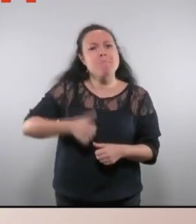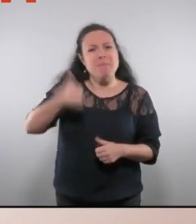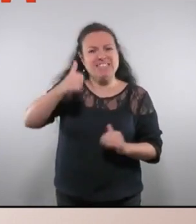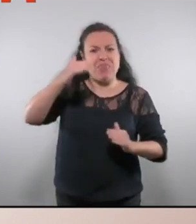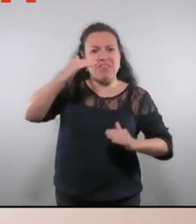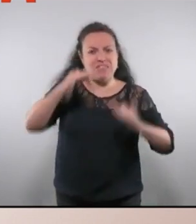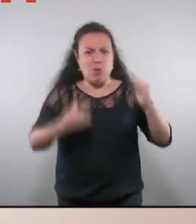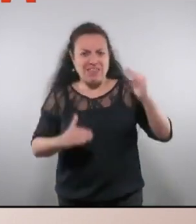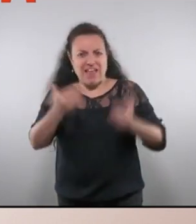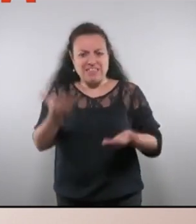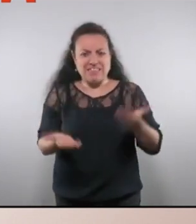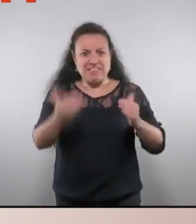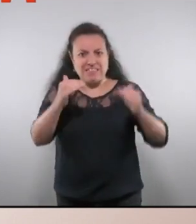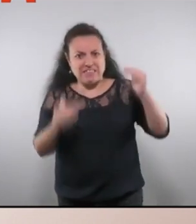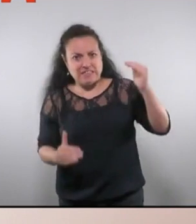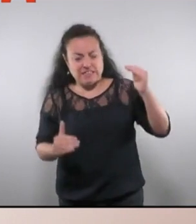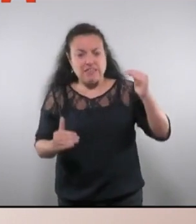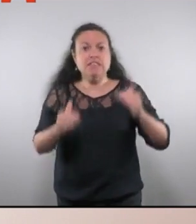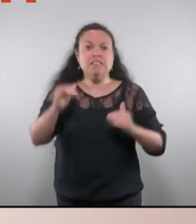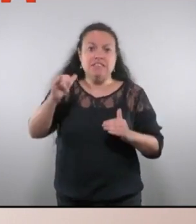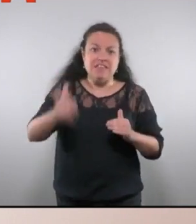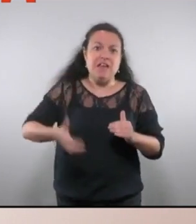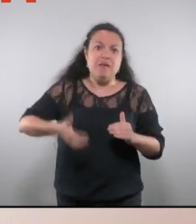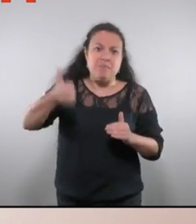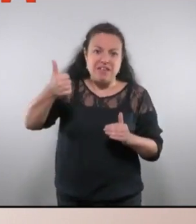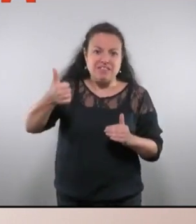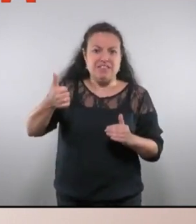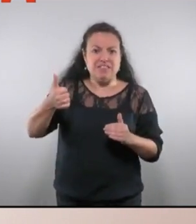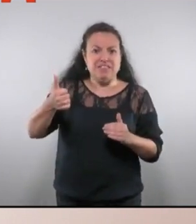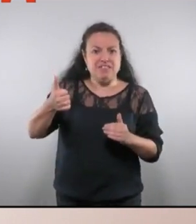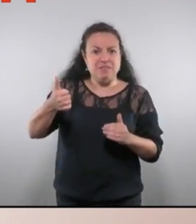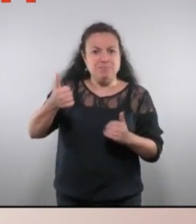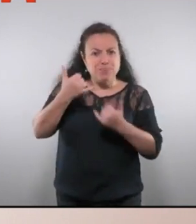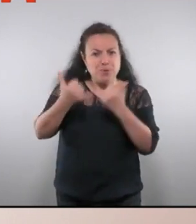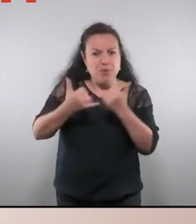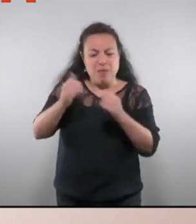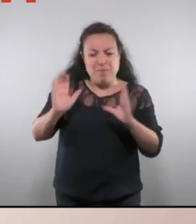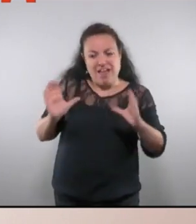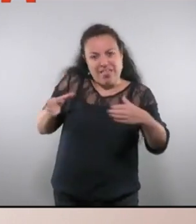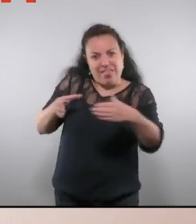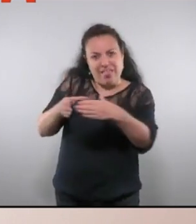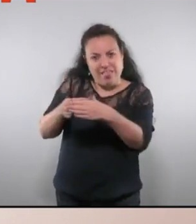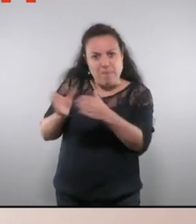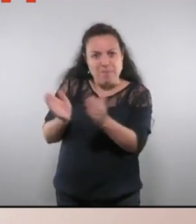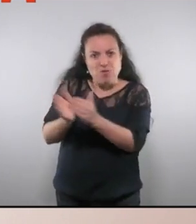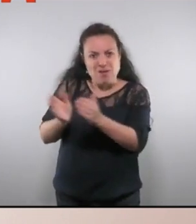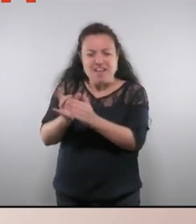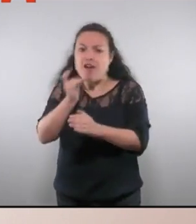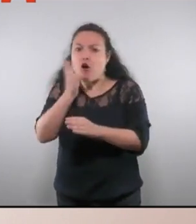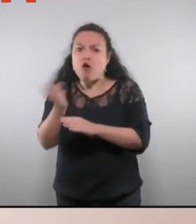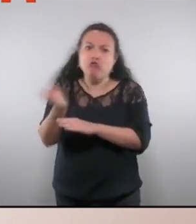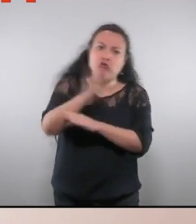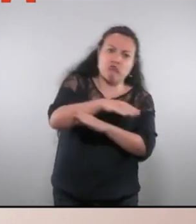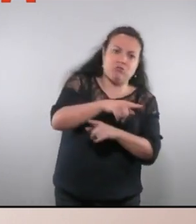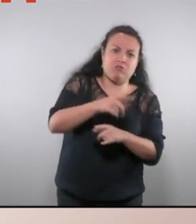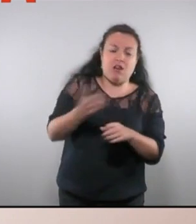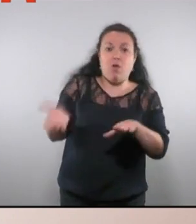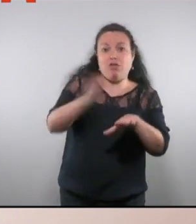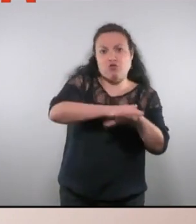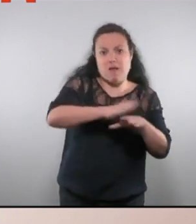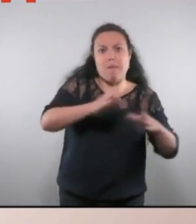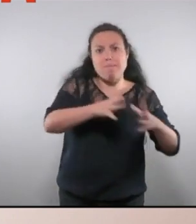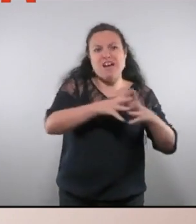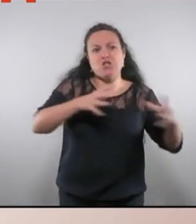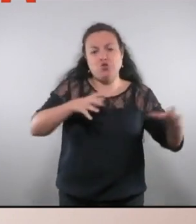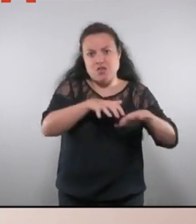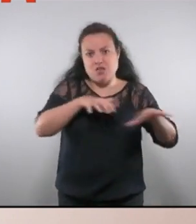desigualtats i que suposen aquest augment de l'espoli per part d'una minoria sobre una majoria. I